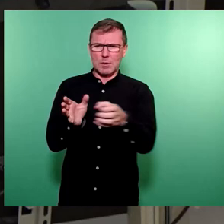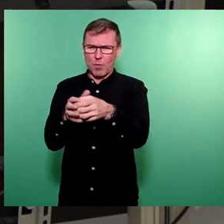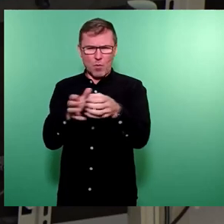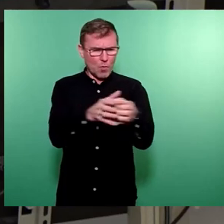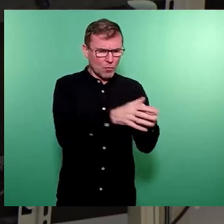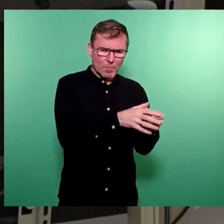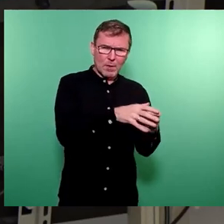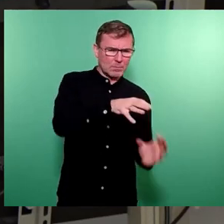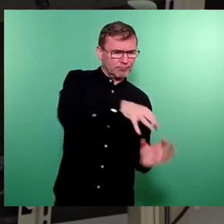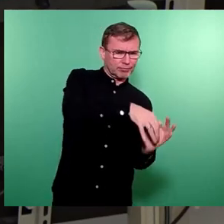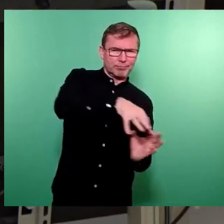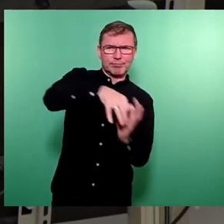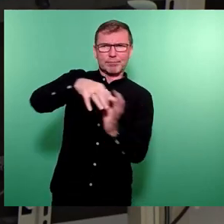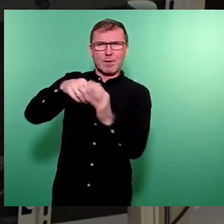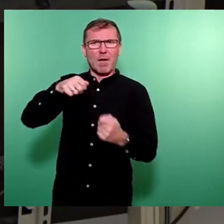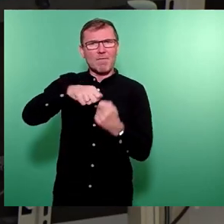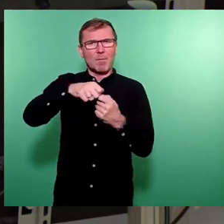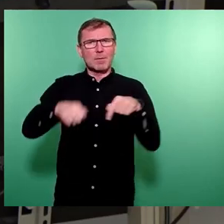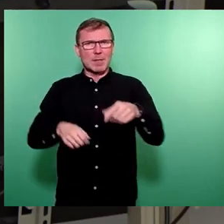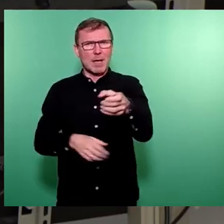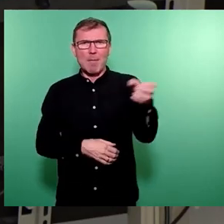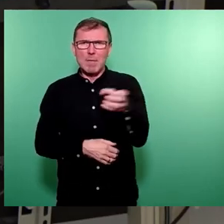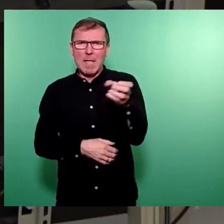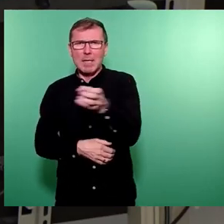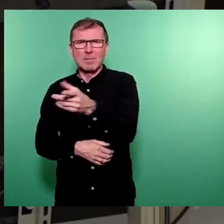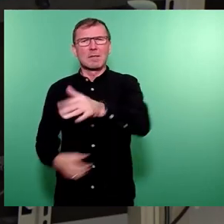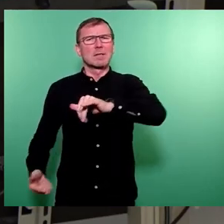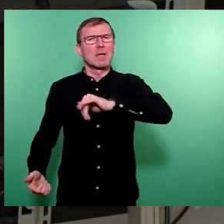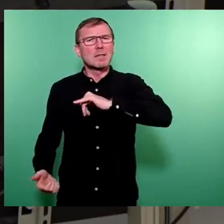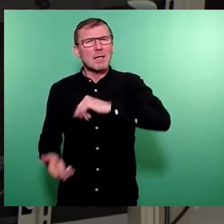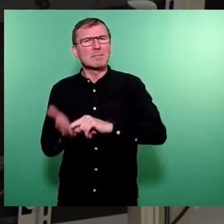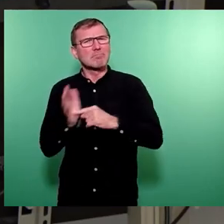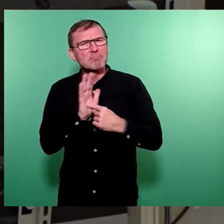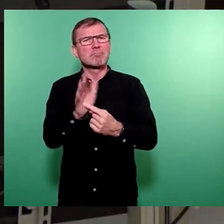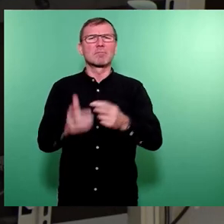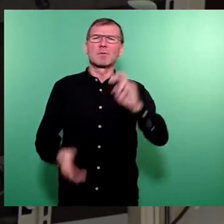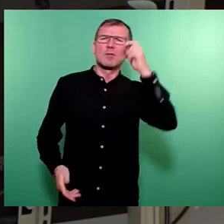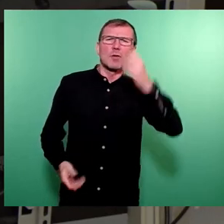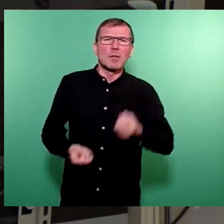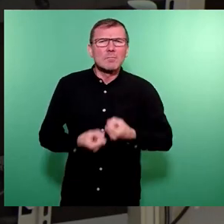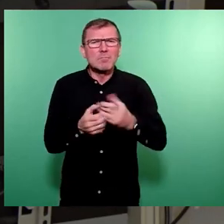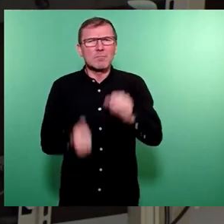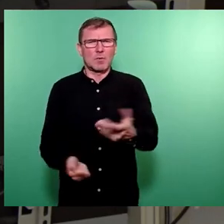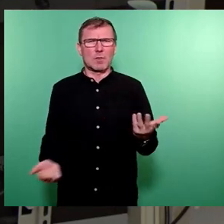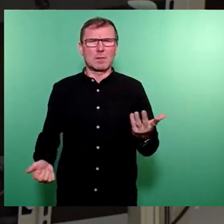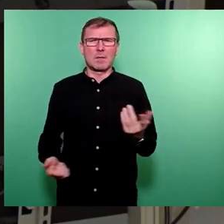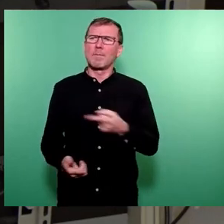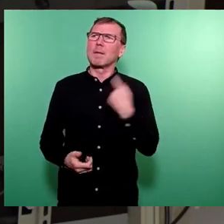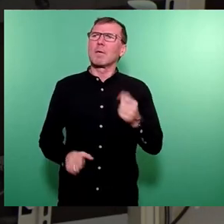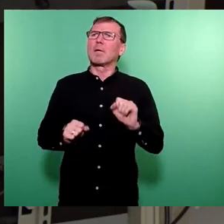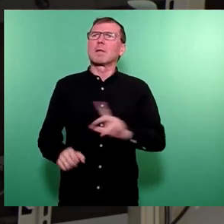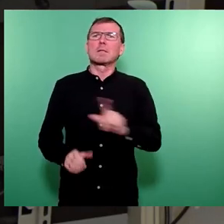die hier beteiligt werden, ihre Interessen vorbringen können, ihre Sorgen vorbringen können. Wir können uns das gar nicht